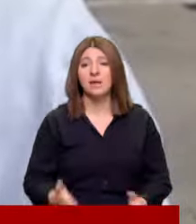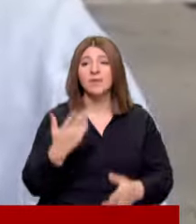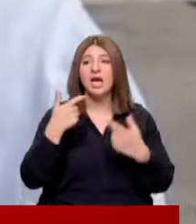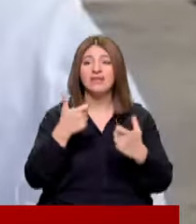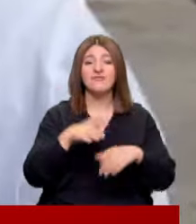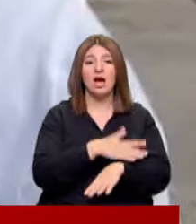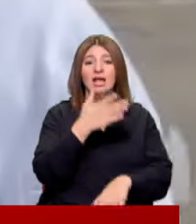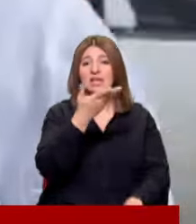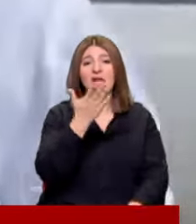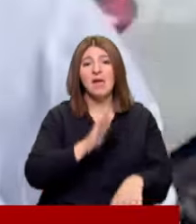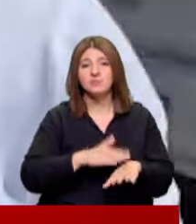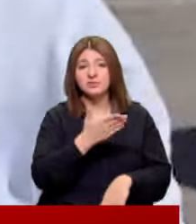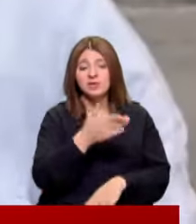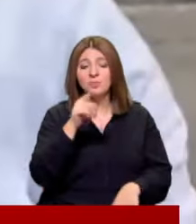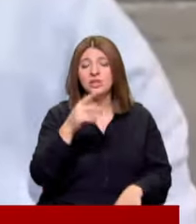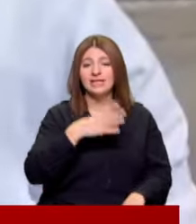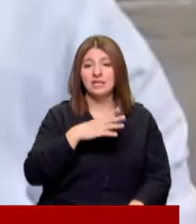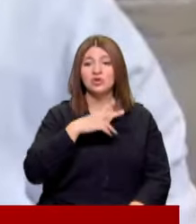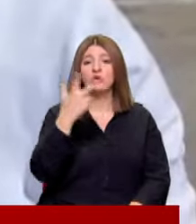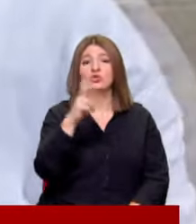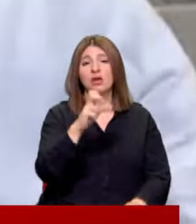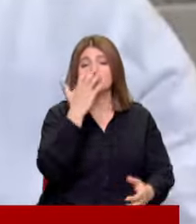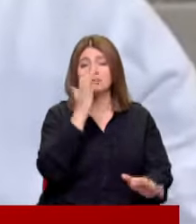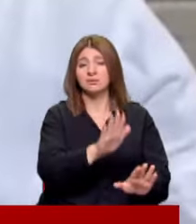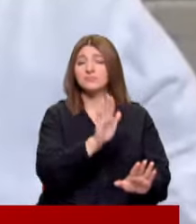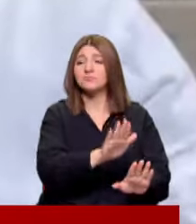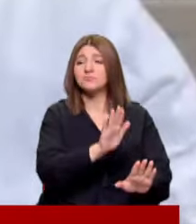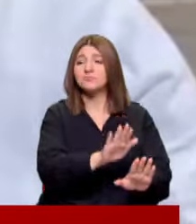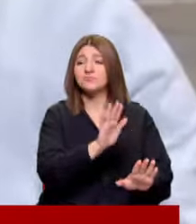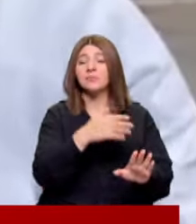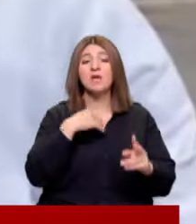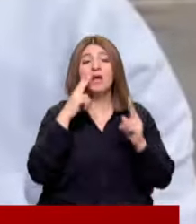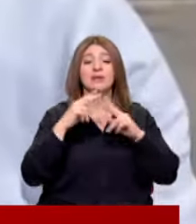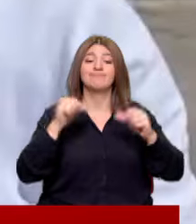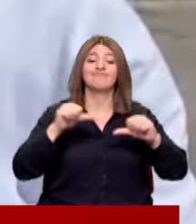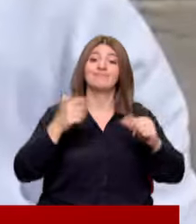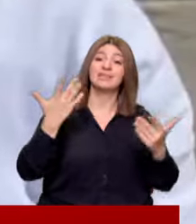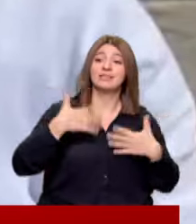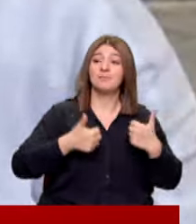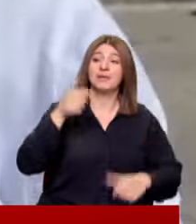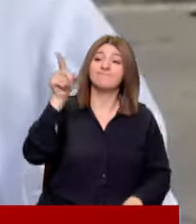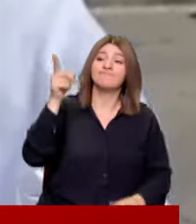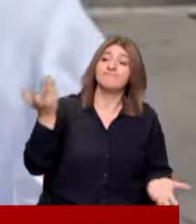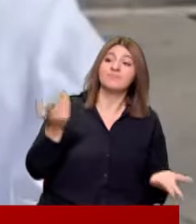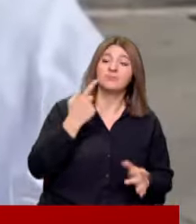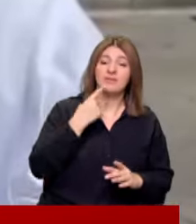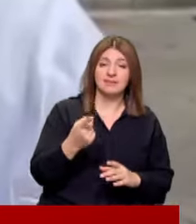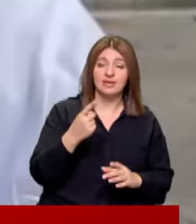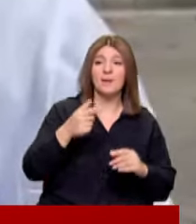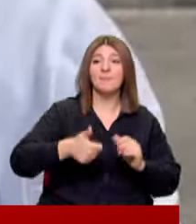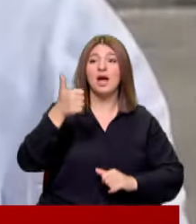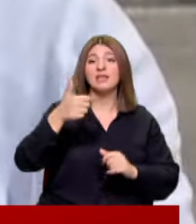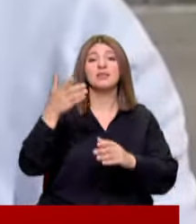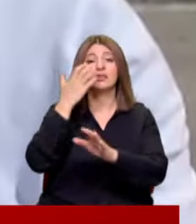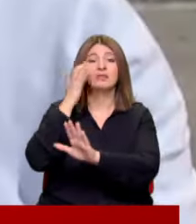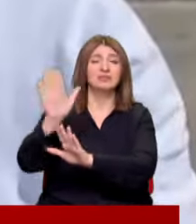Hatay valiliği ne mi yaptı? Bu talebi 3 ay çekmecesinde bekletti Ardından biz araştıramayız Sağlık Bakanlığı araştırsın dedi 2 ay kadar bakanlığın